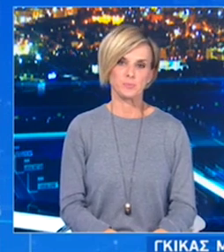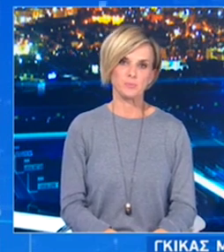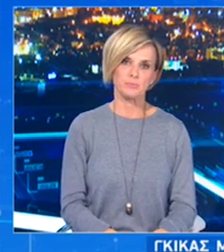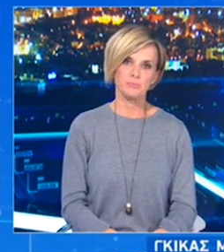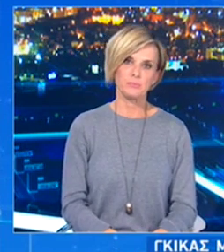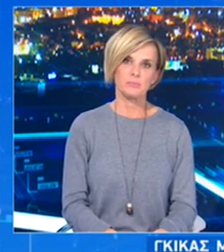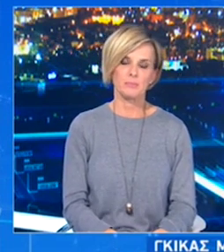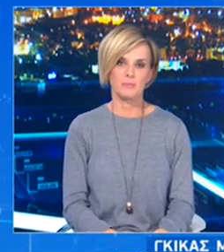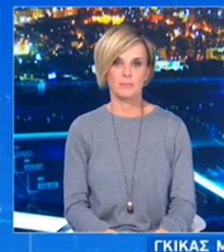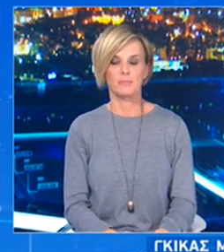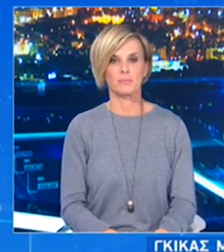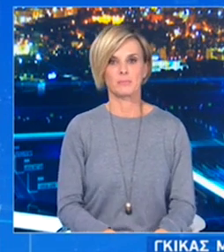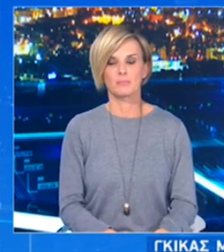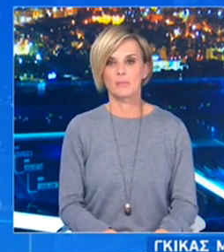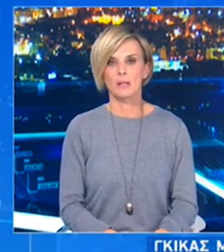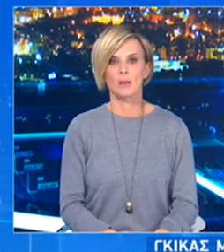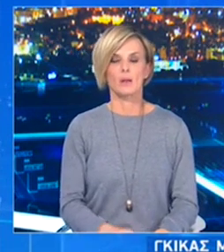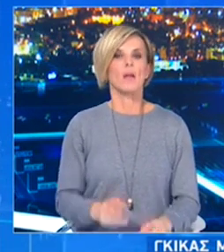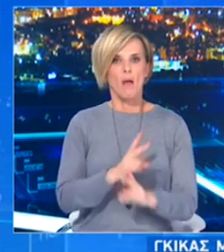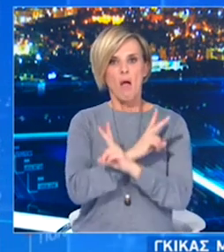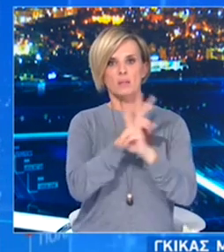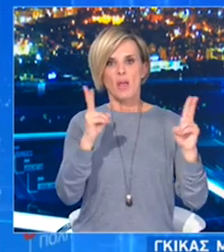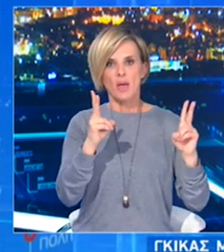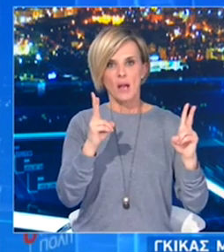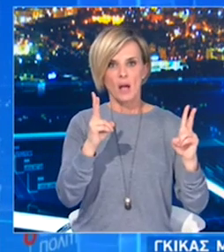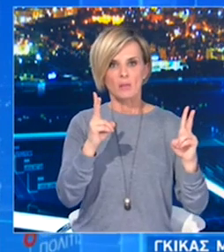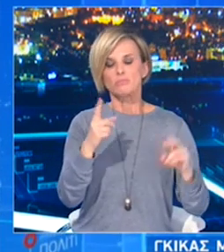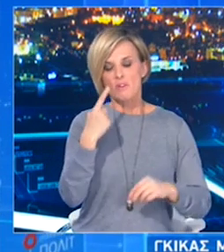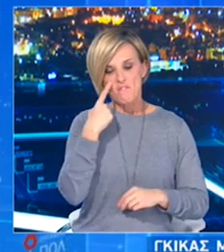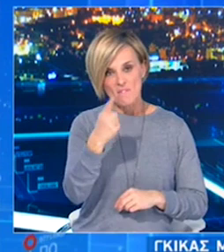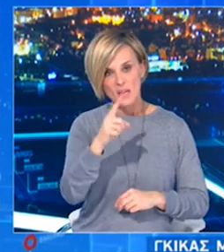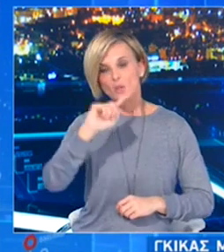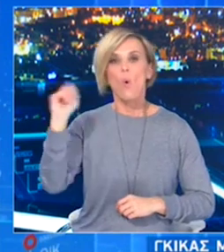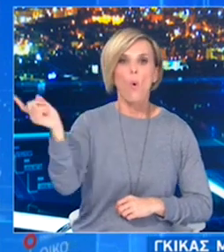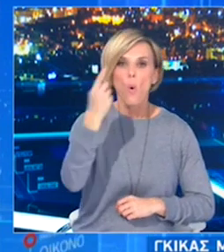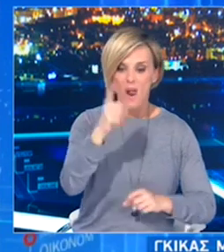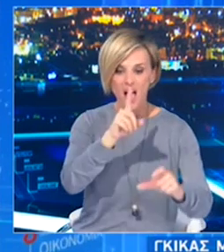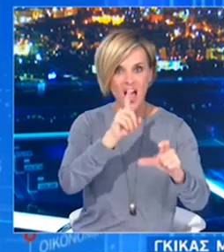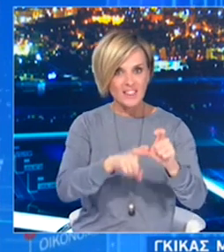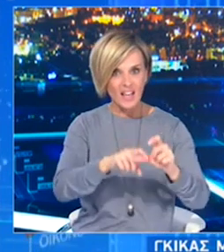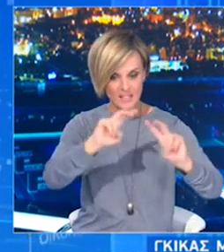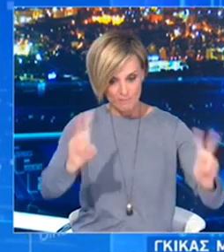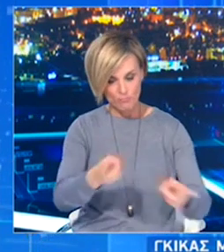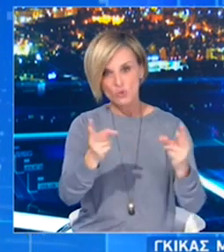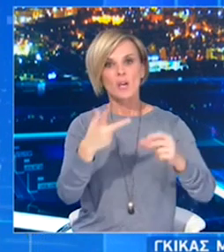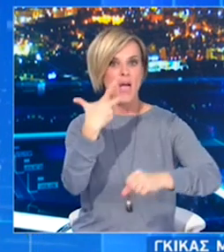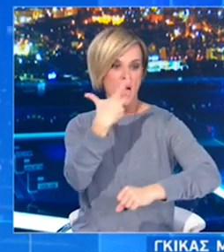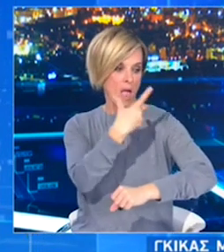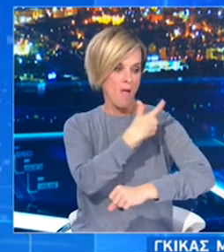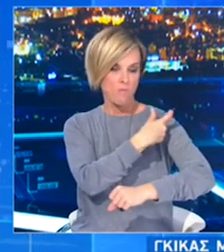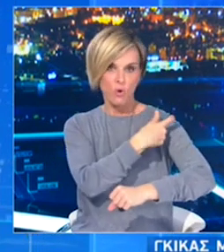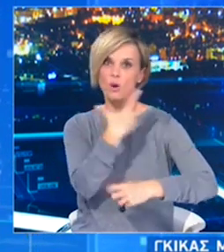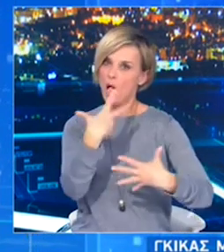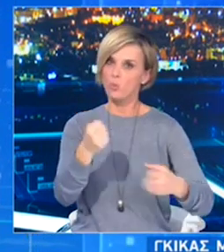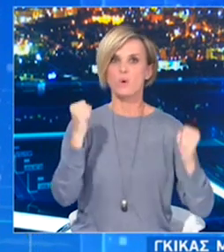Έχοντας πει αυτά νομίζω ότι είναι ξεκάθαρο ότι όλα τα εμβόλια έχουν δείξει ότι είναι εξαιρετικά αποτελεσματικά. Ότι έχουνε εξαιρετικό προφίλ